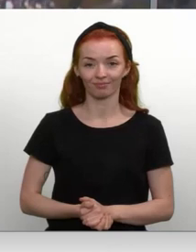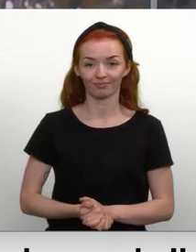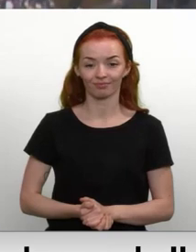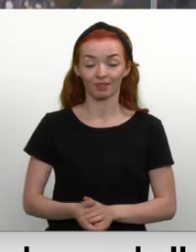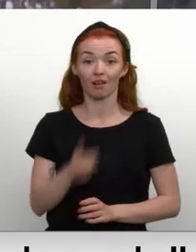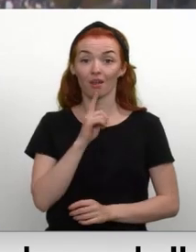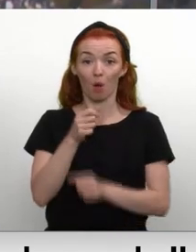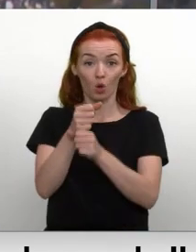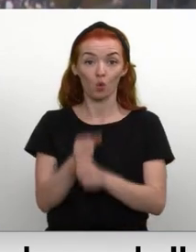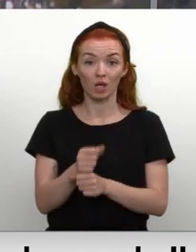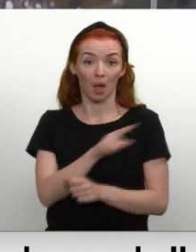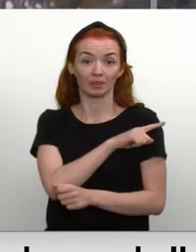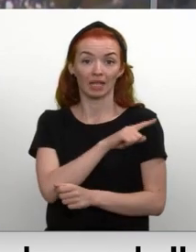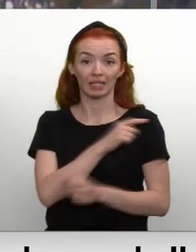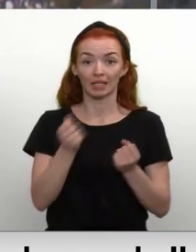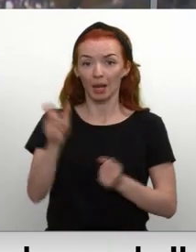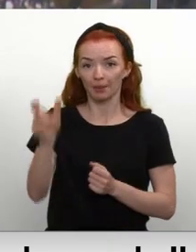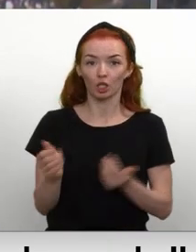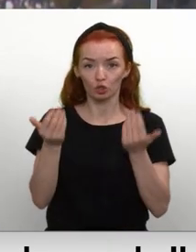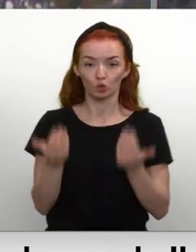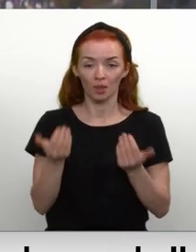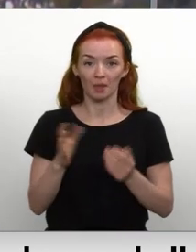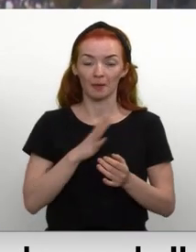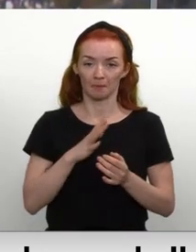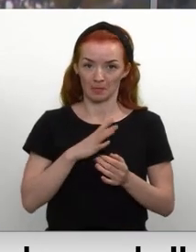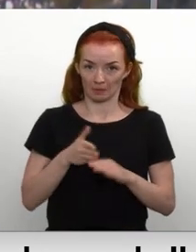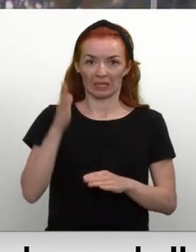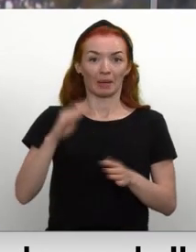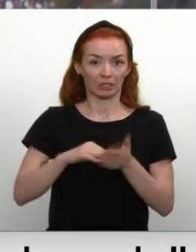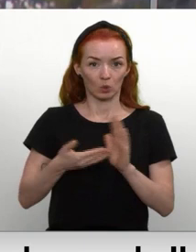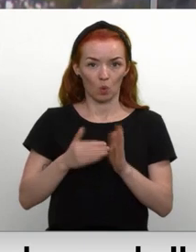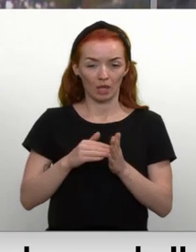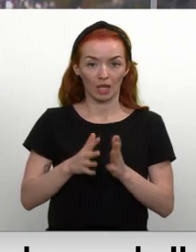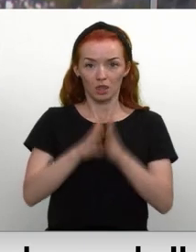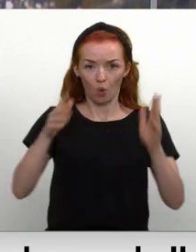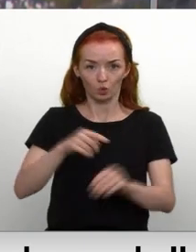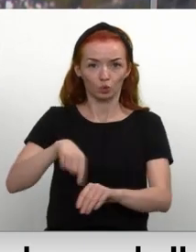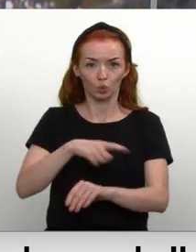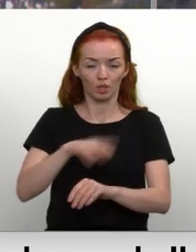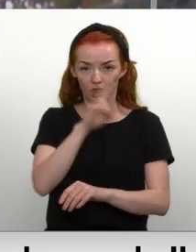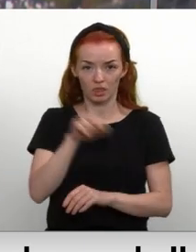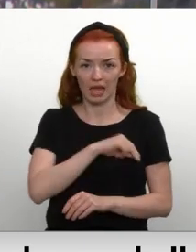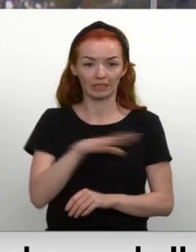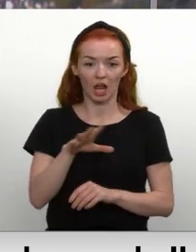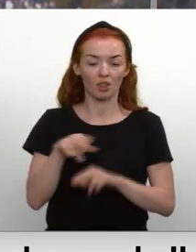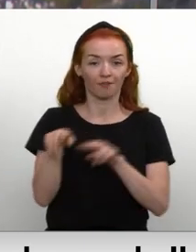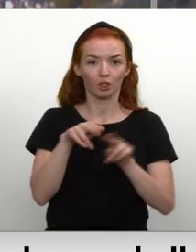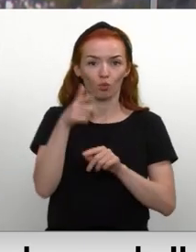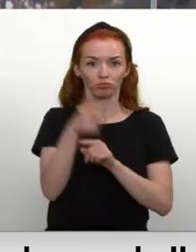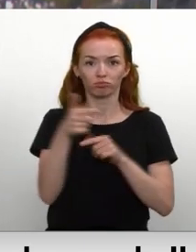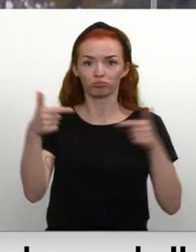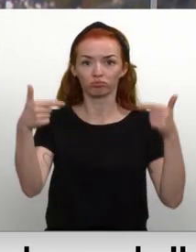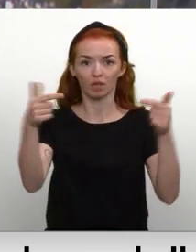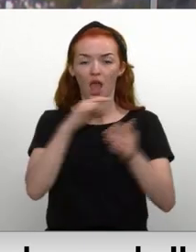Liepājas Ostes apsardzes darbinieki šonadēļ nonāca saspringtā situācijā, kad vairākas stundas nedarbojās video novērošanas sistēmas,